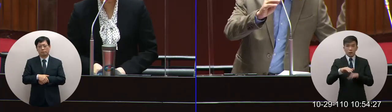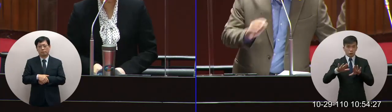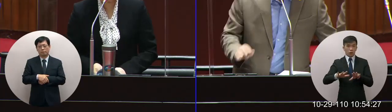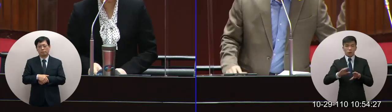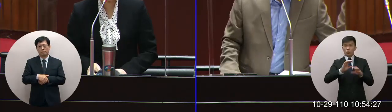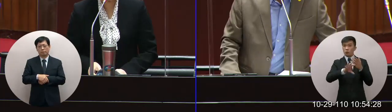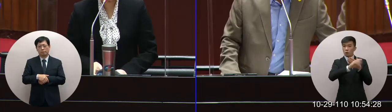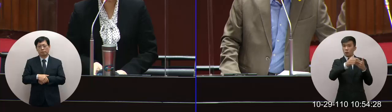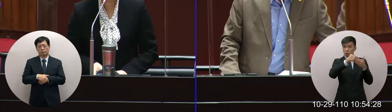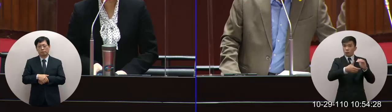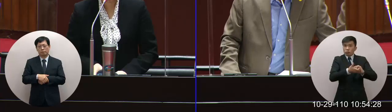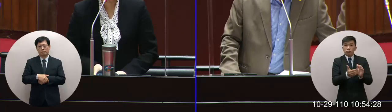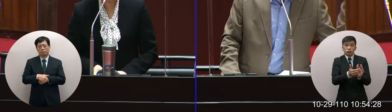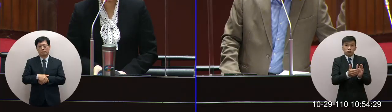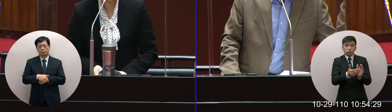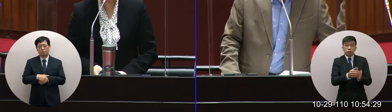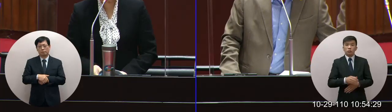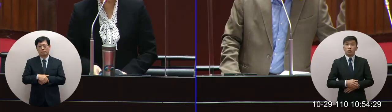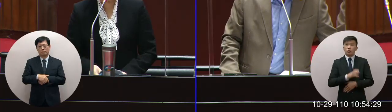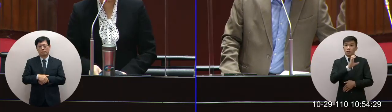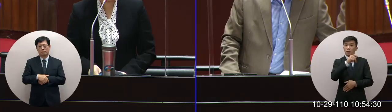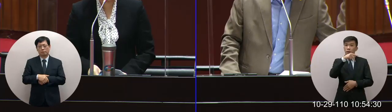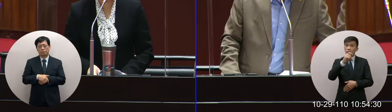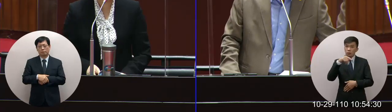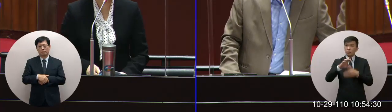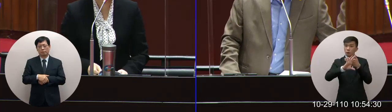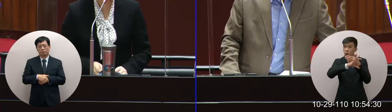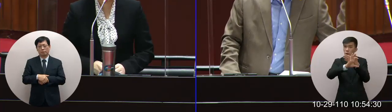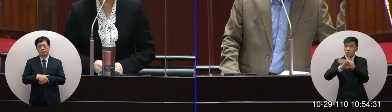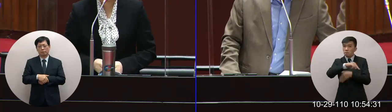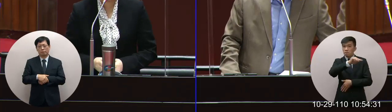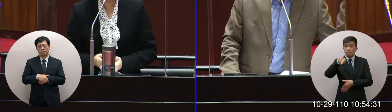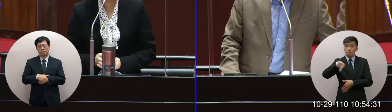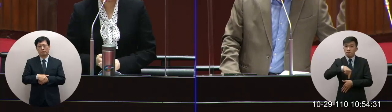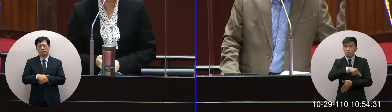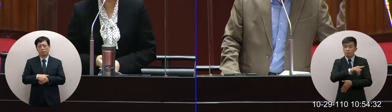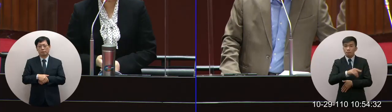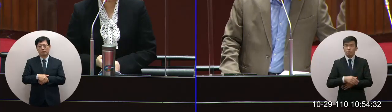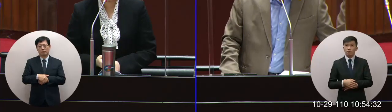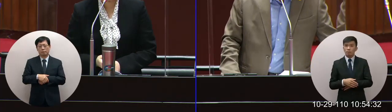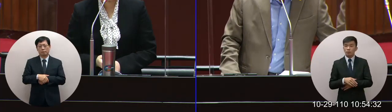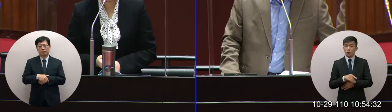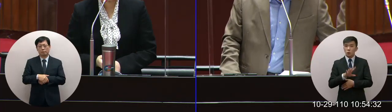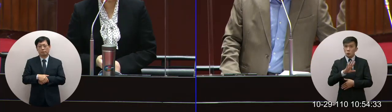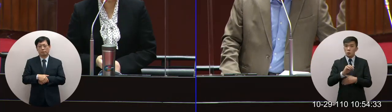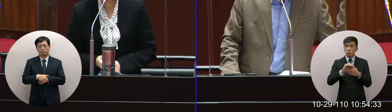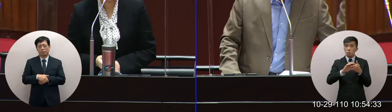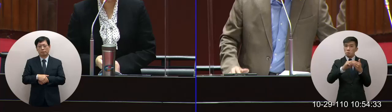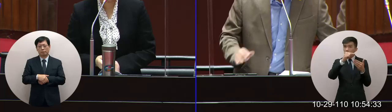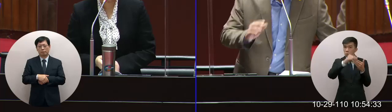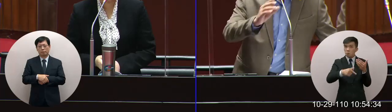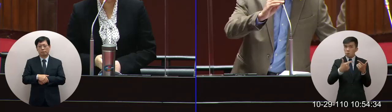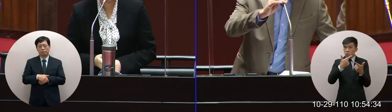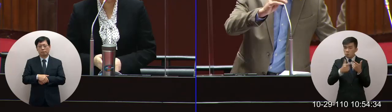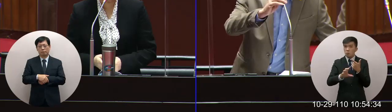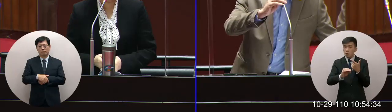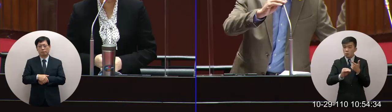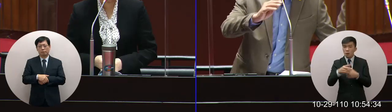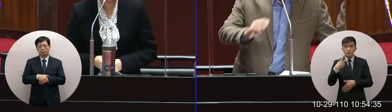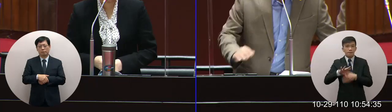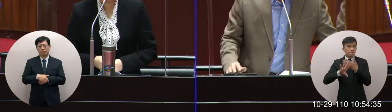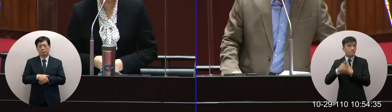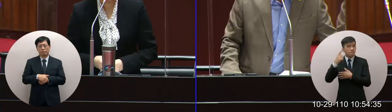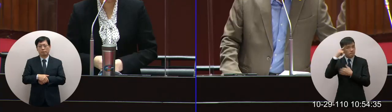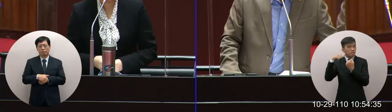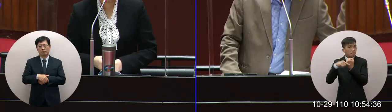而且CPTPP各國裡面有沒有國家在這個標準以外另外再針對這個這個